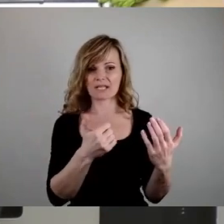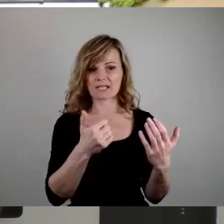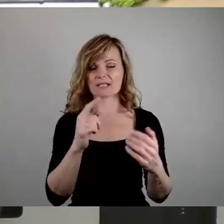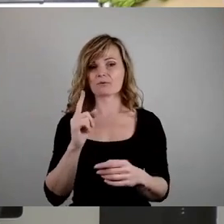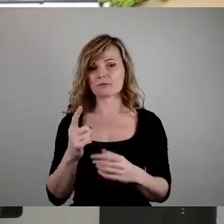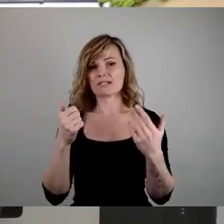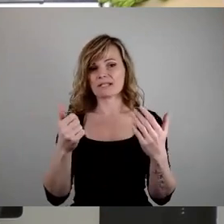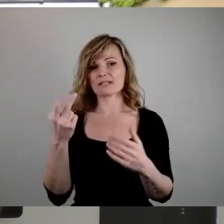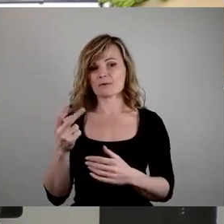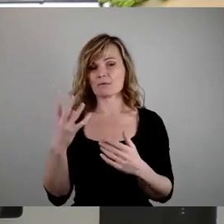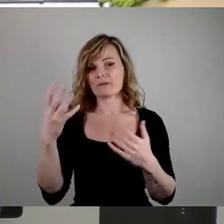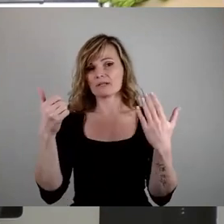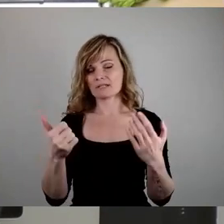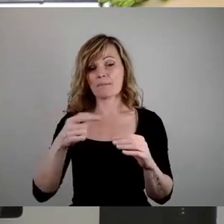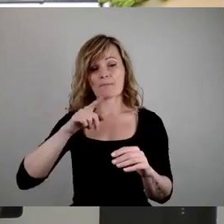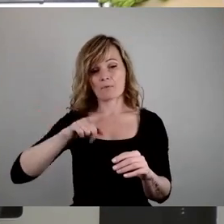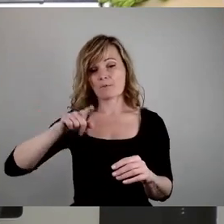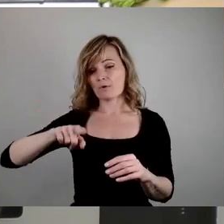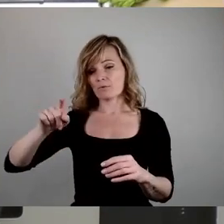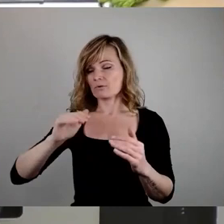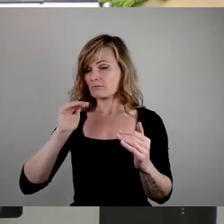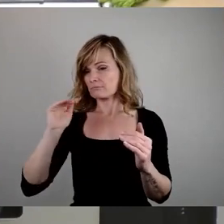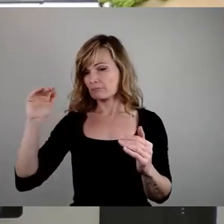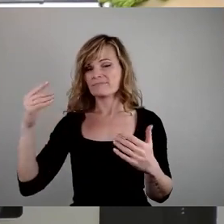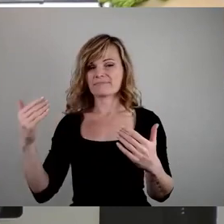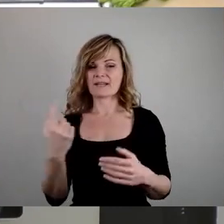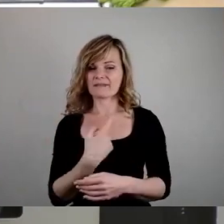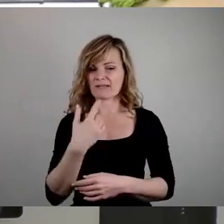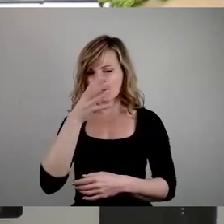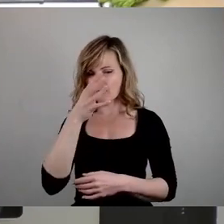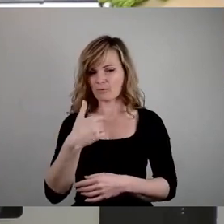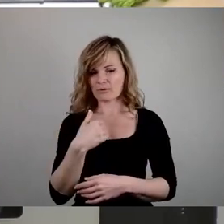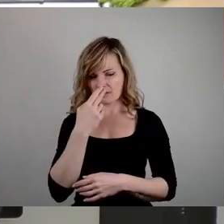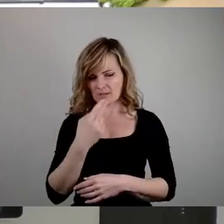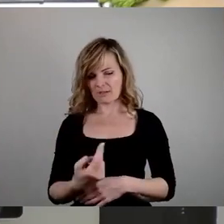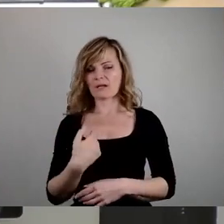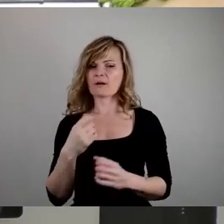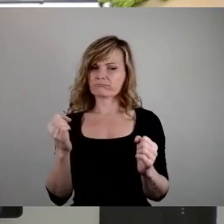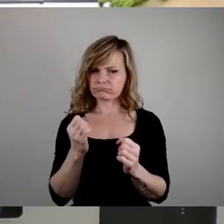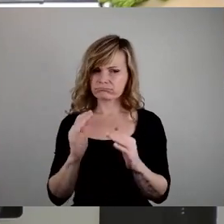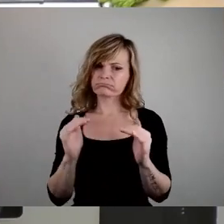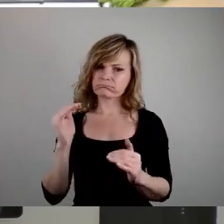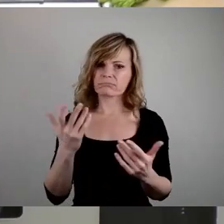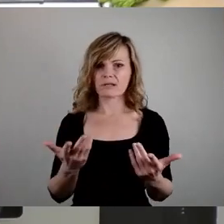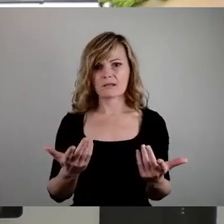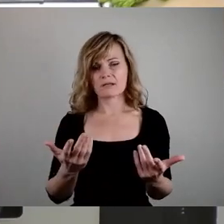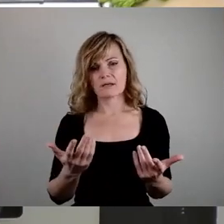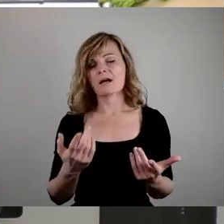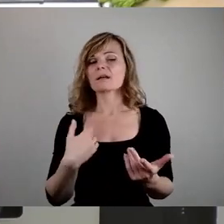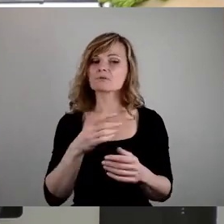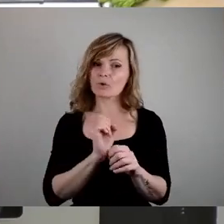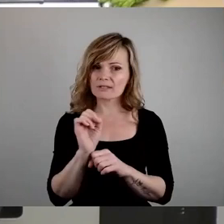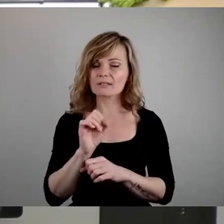monatlich halten wir Grüne nach wie vor für nicht unerheblich, aber immer noch auch vertretbar.